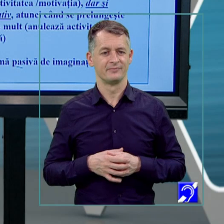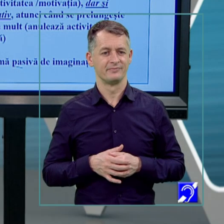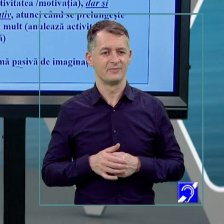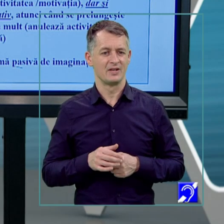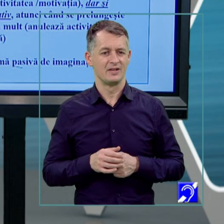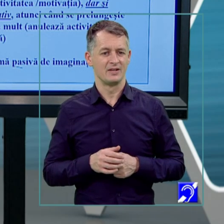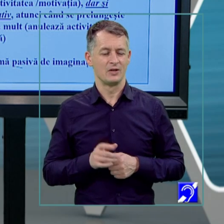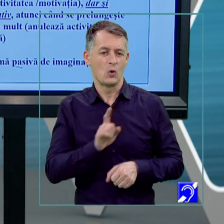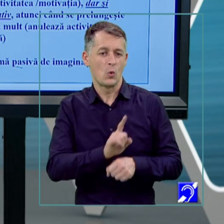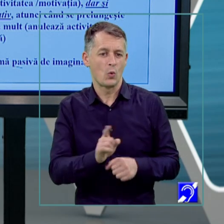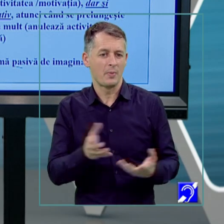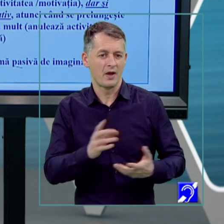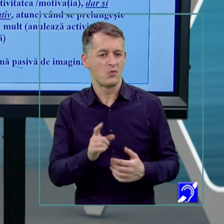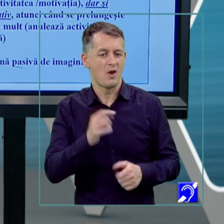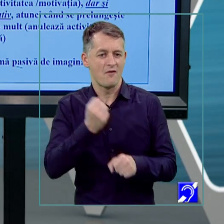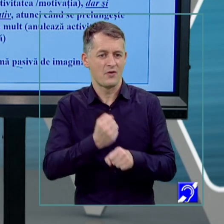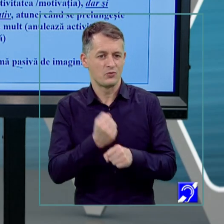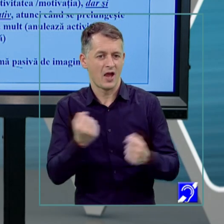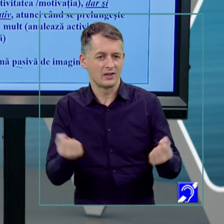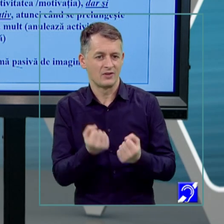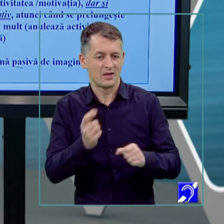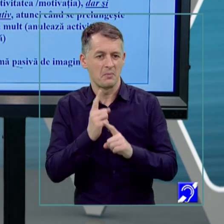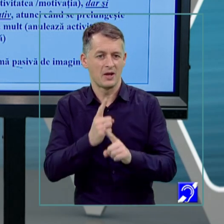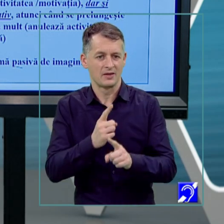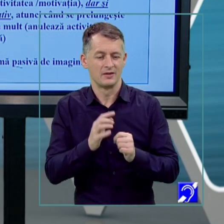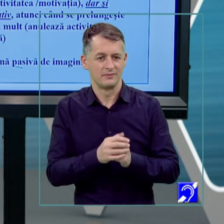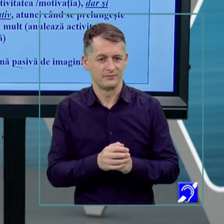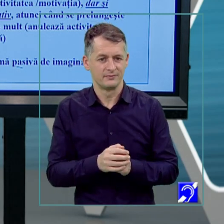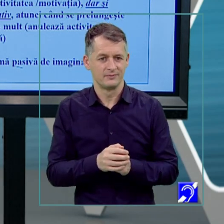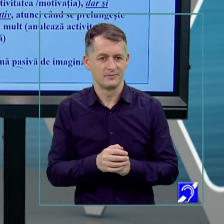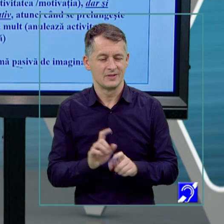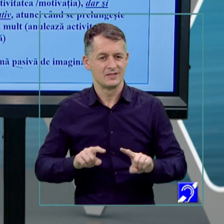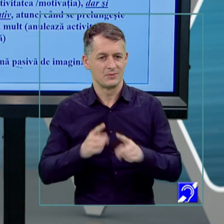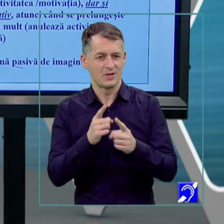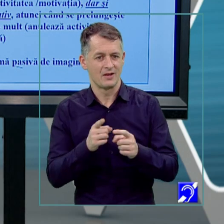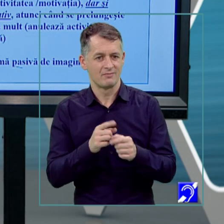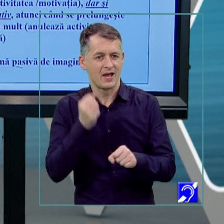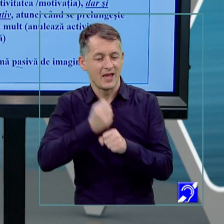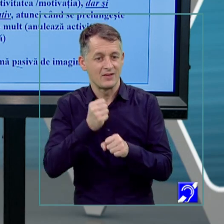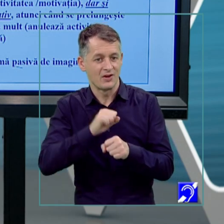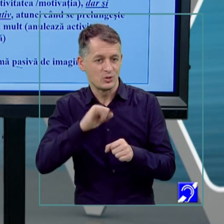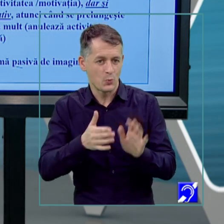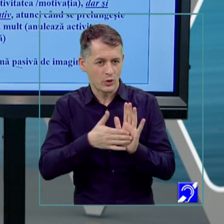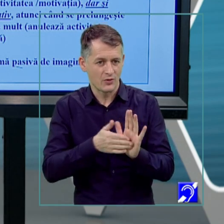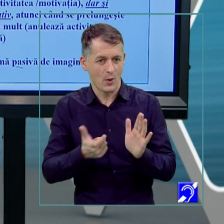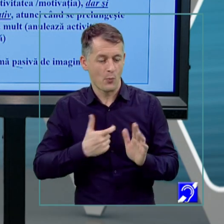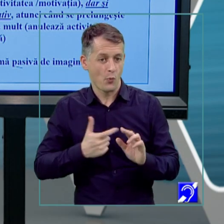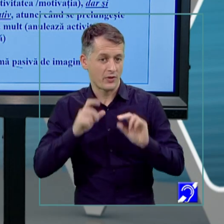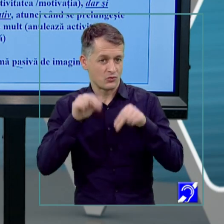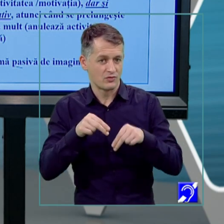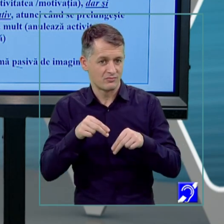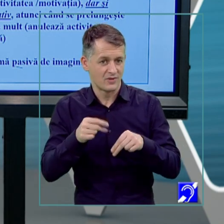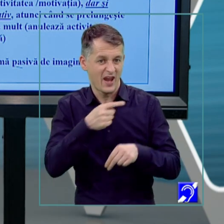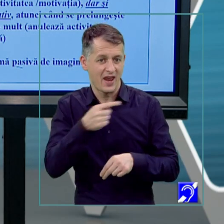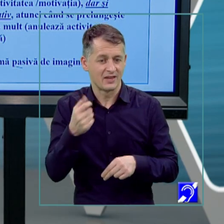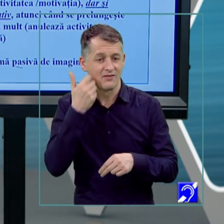nu le-a realizat în activitatea practică, se stimulează creativitatea și motivația, însă poate deveni negativă atunci